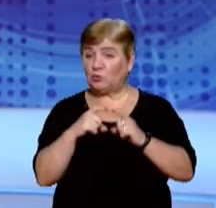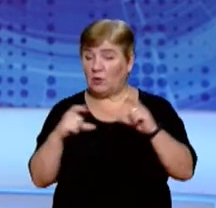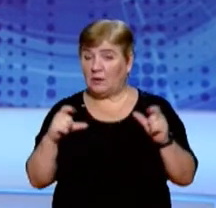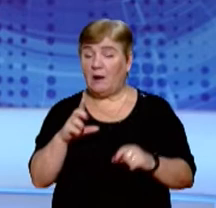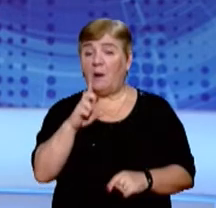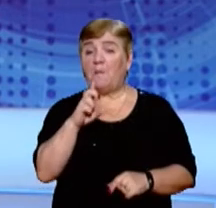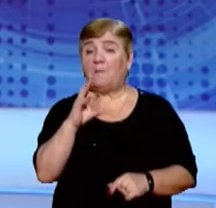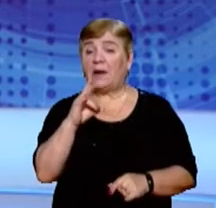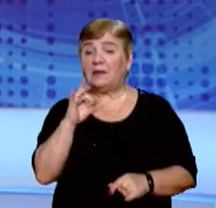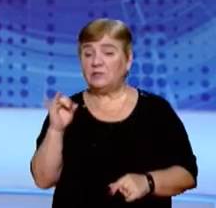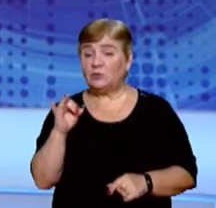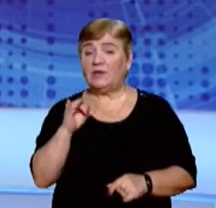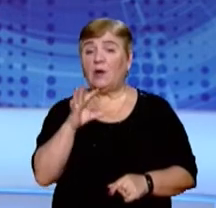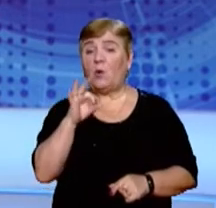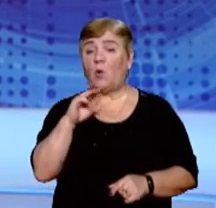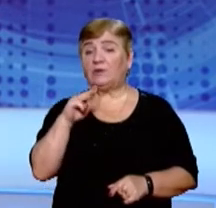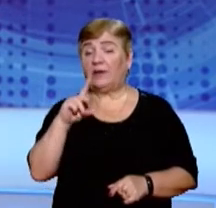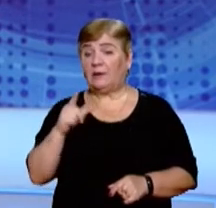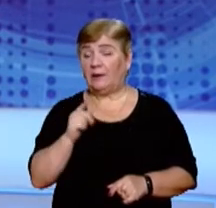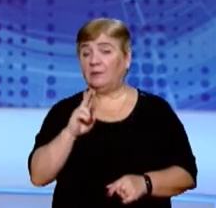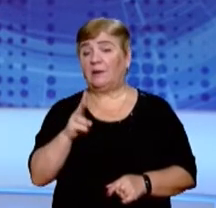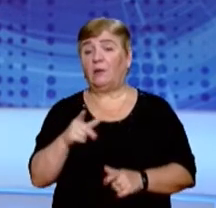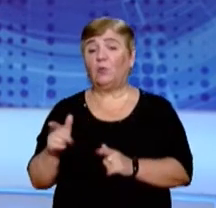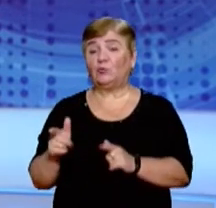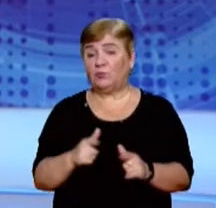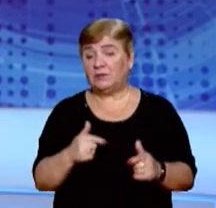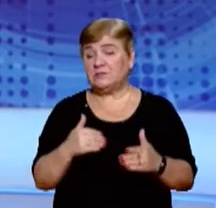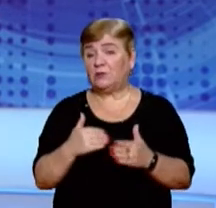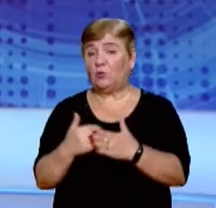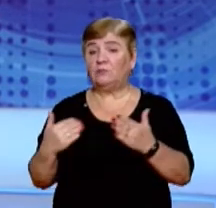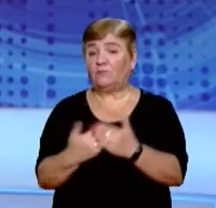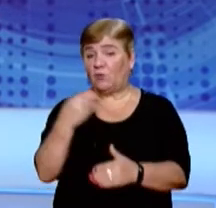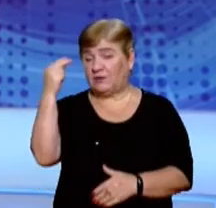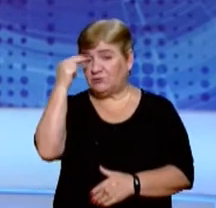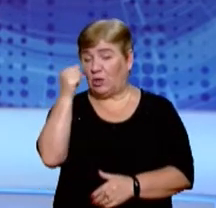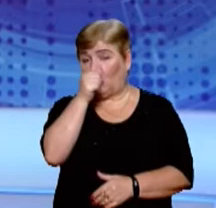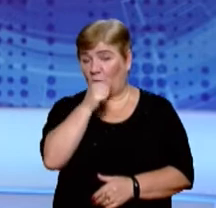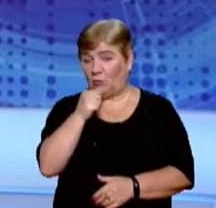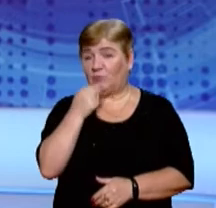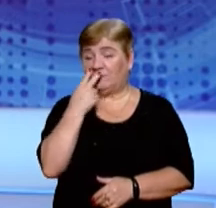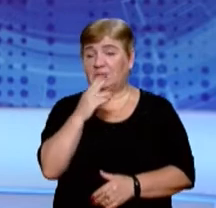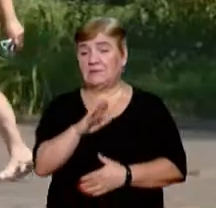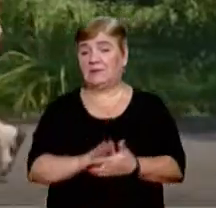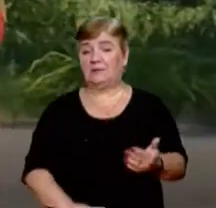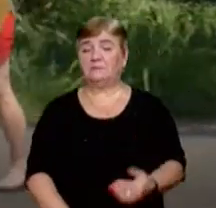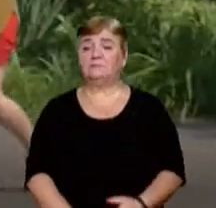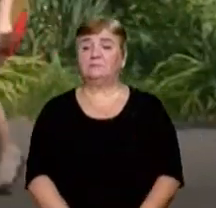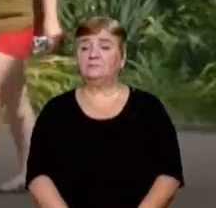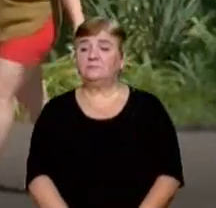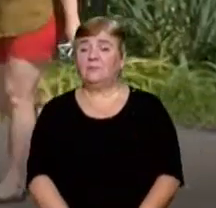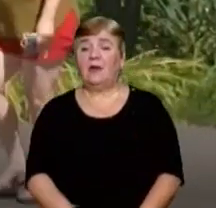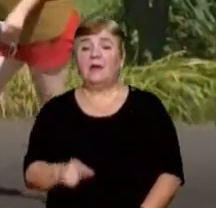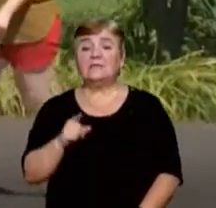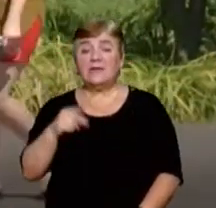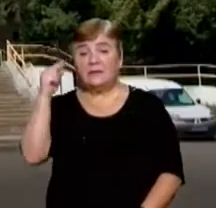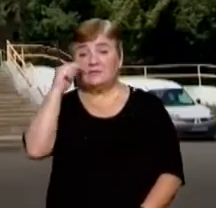Баранинської ОТГ, як там готується до прийому дітей в новому навчальному році. Дивіться в її сюжеті. Ксенія